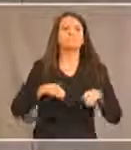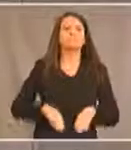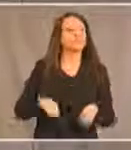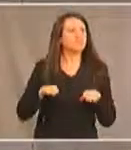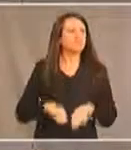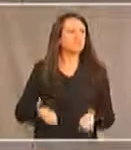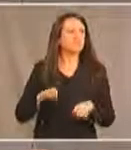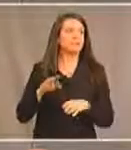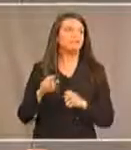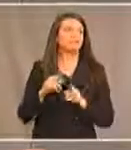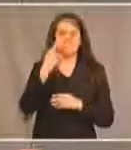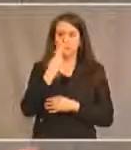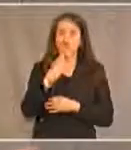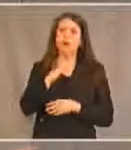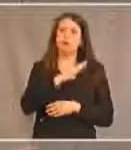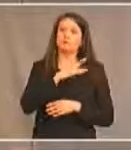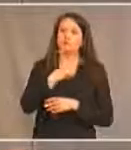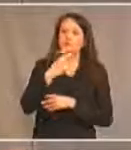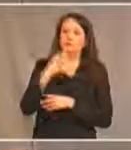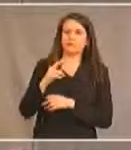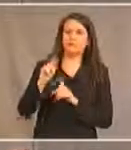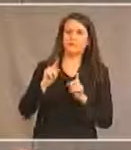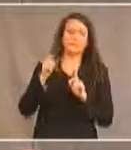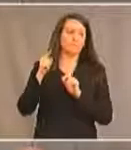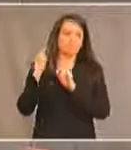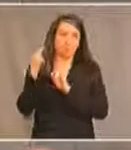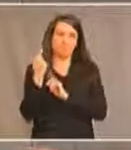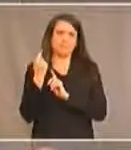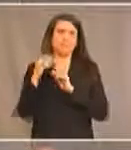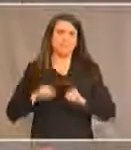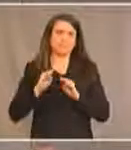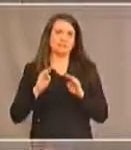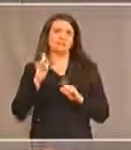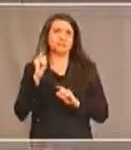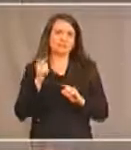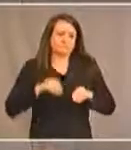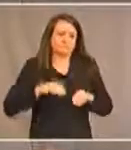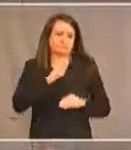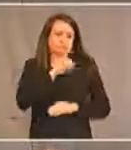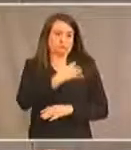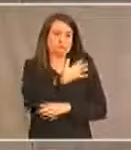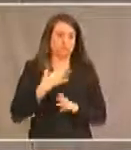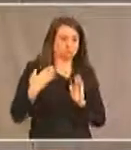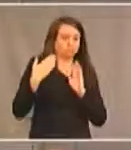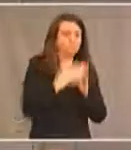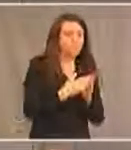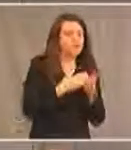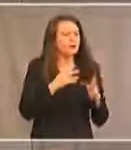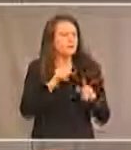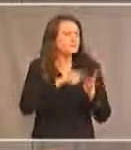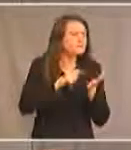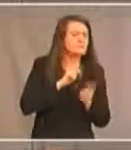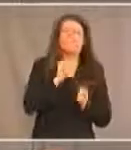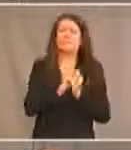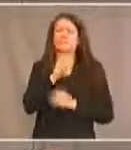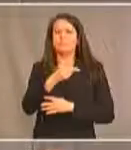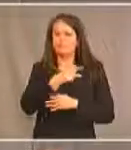Personnes ayant des handicaps s'est fait demander par le premier ministre Trudeau de diriger un processus d'engagement avec les provinces et territoires et